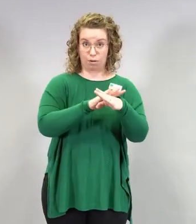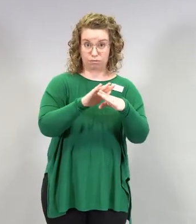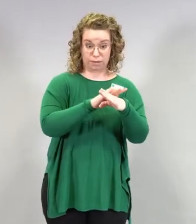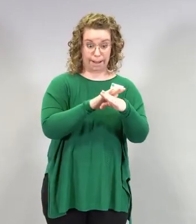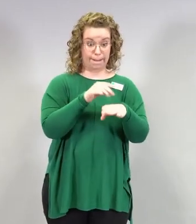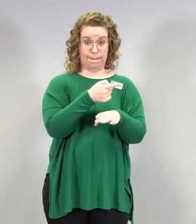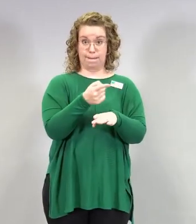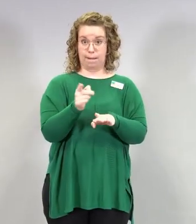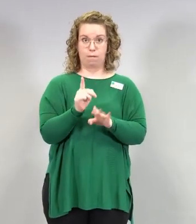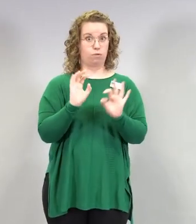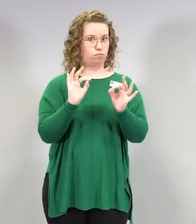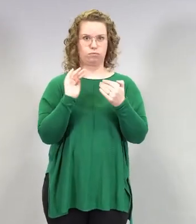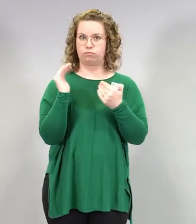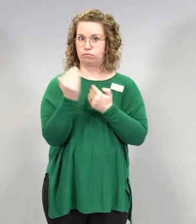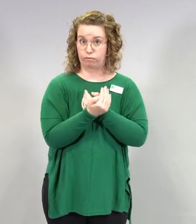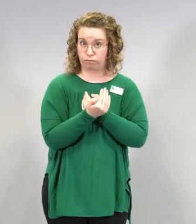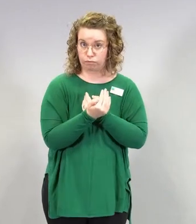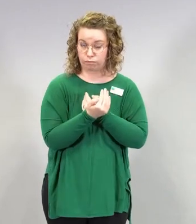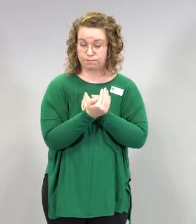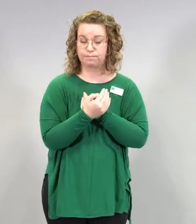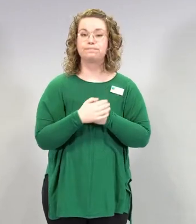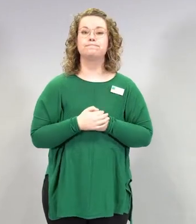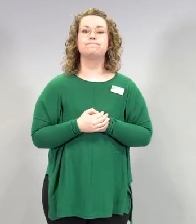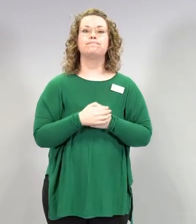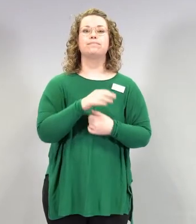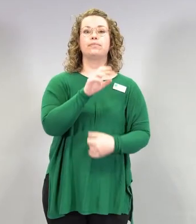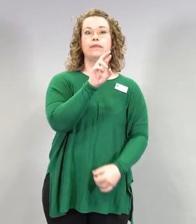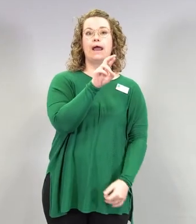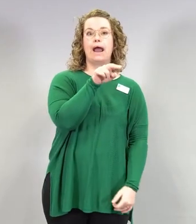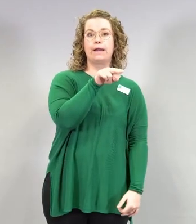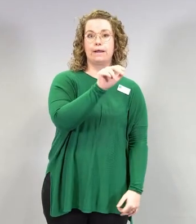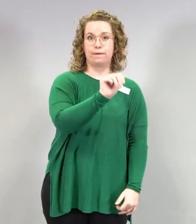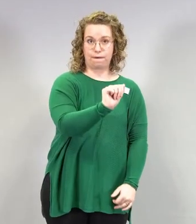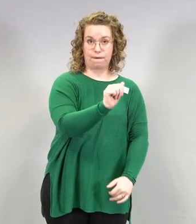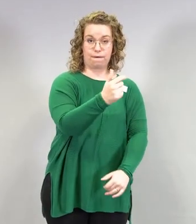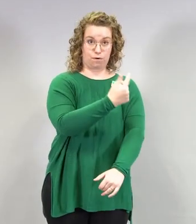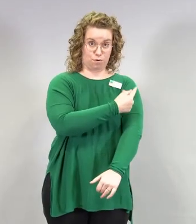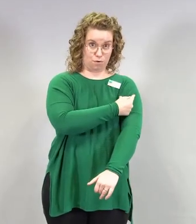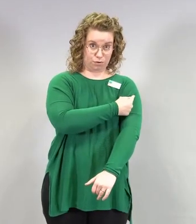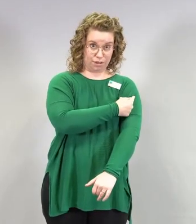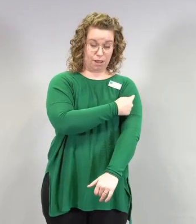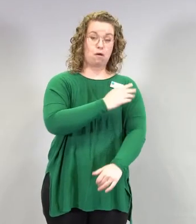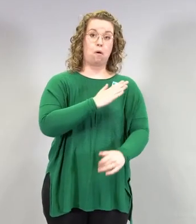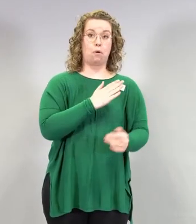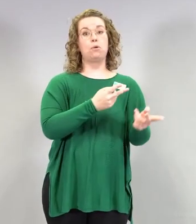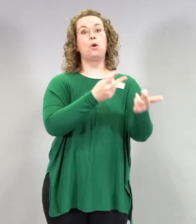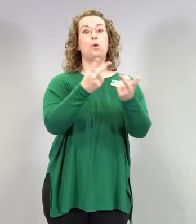on. RNA-rokotteilla ne tyypilliset oireet rokottamisen jälkeen ovat pistospaikan